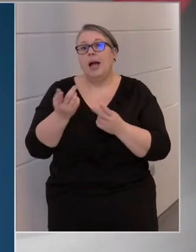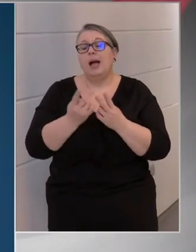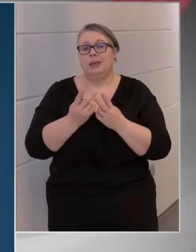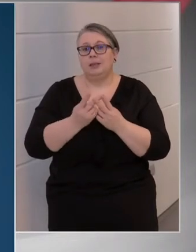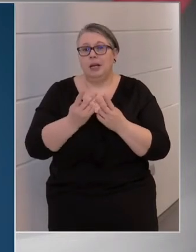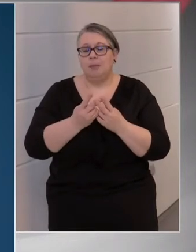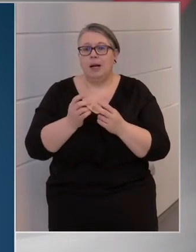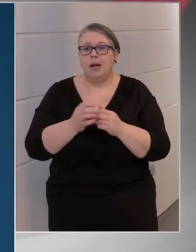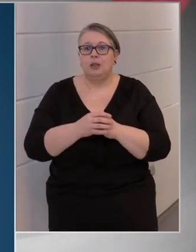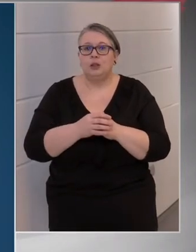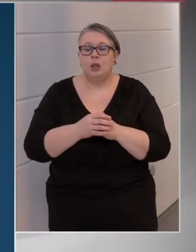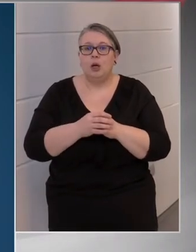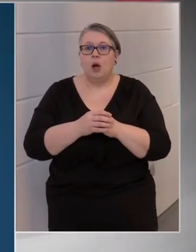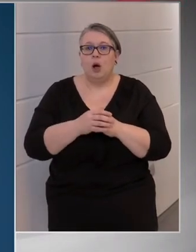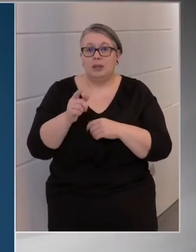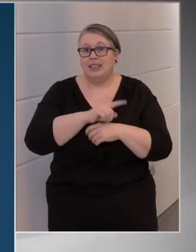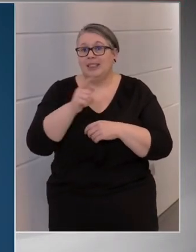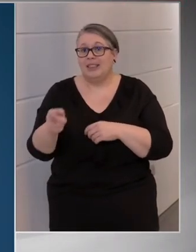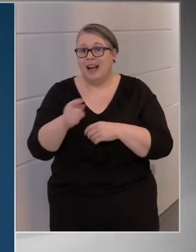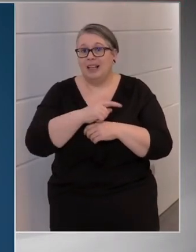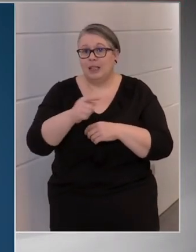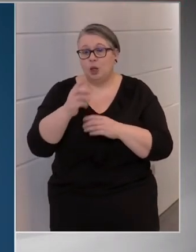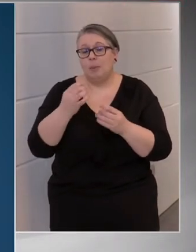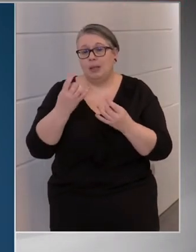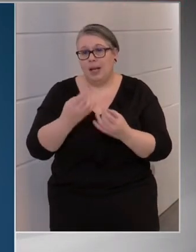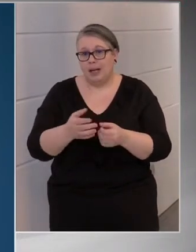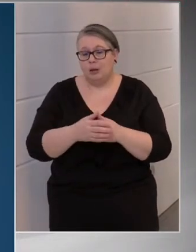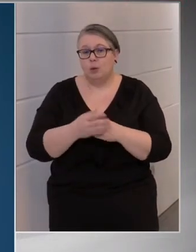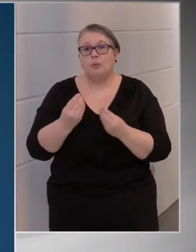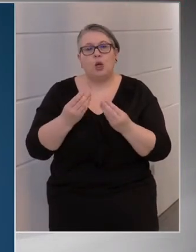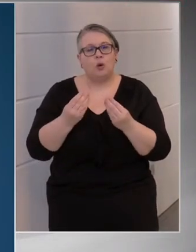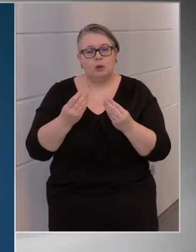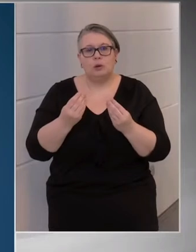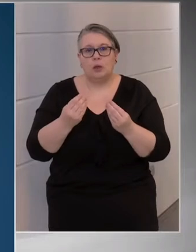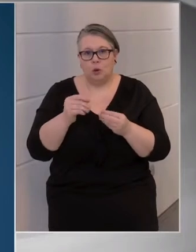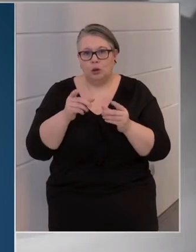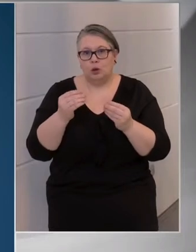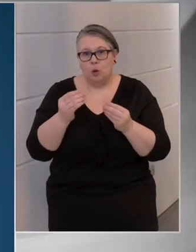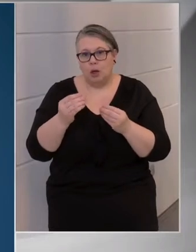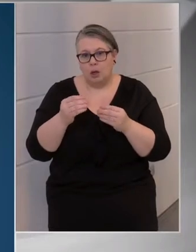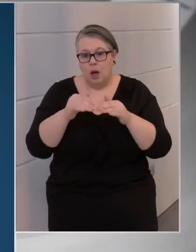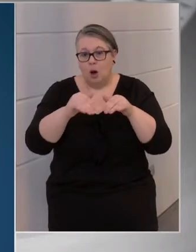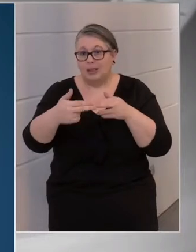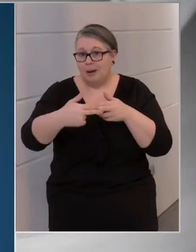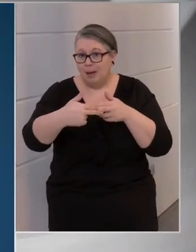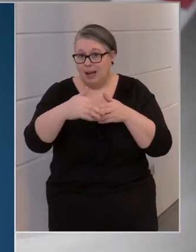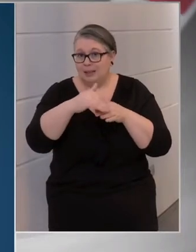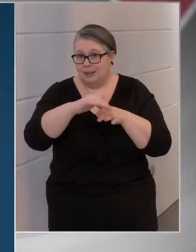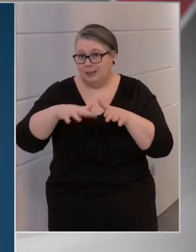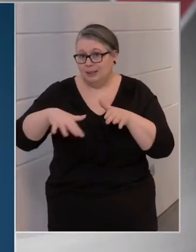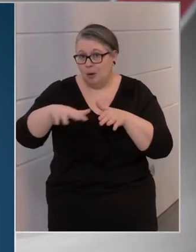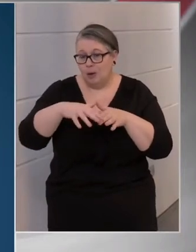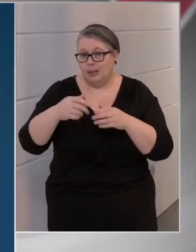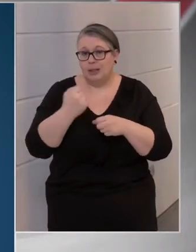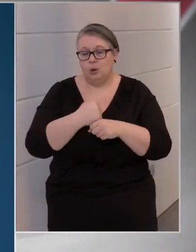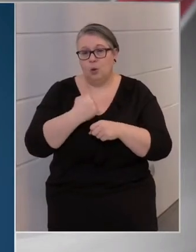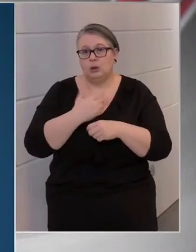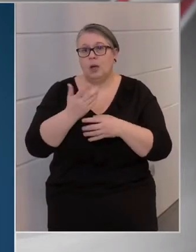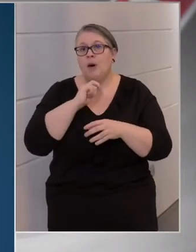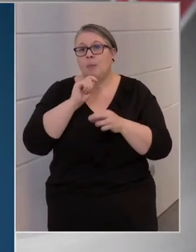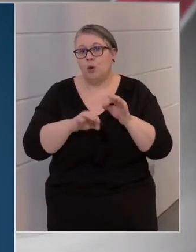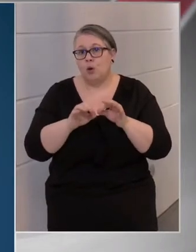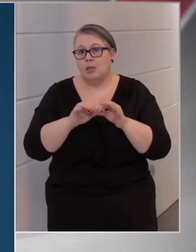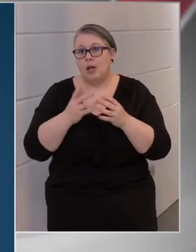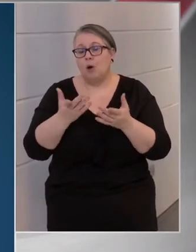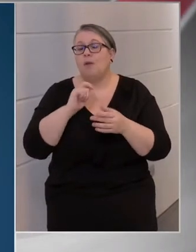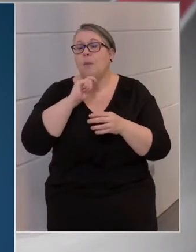képest mondjuk az ingázás, amit megengedünk, hiszen nagyon sokan dolgoznak a határmenti térségekben, vagy Magyarországon, vagy